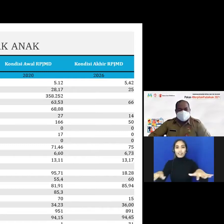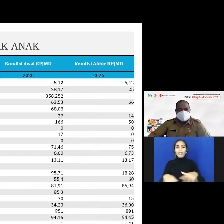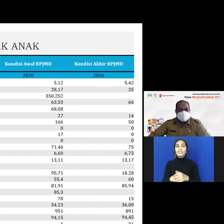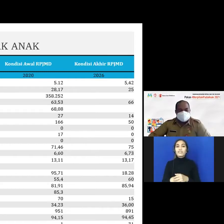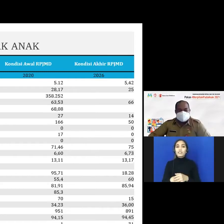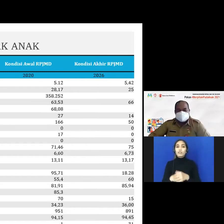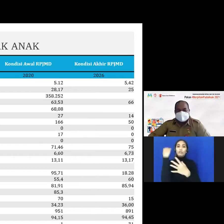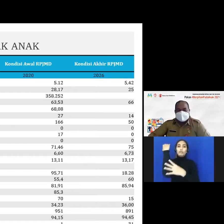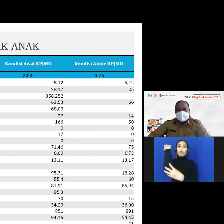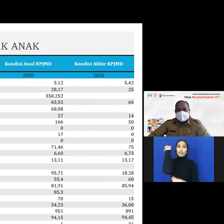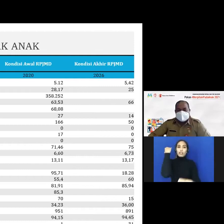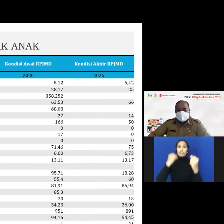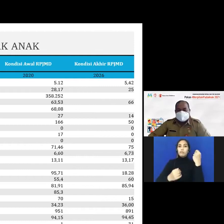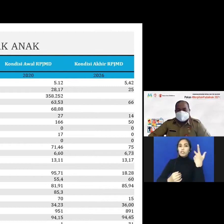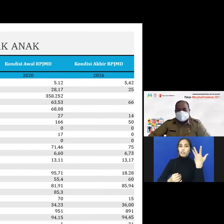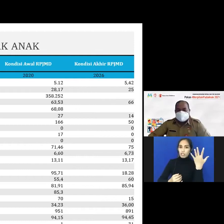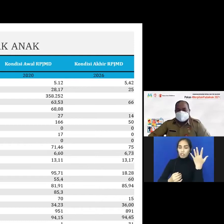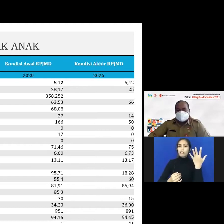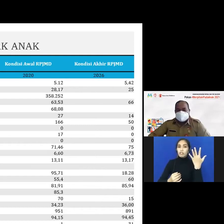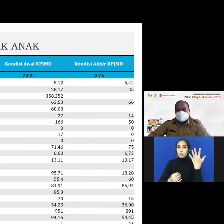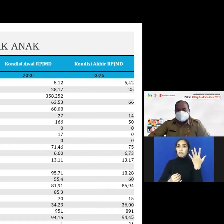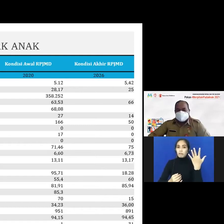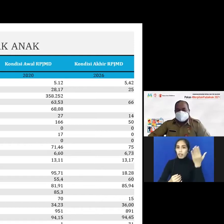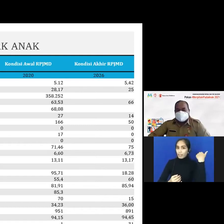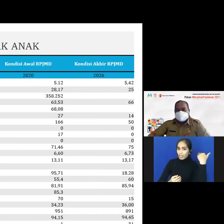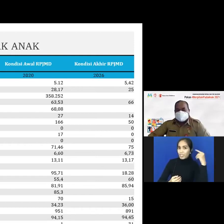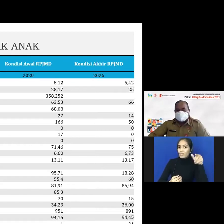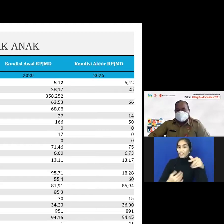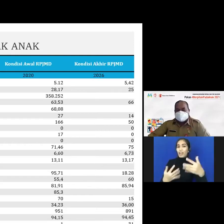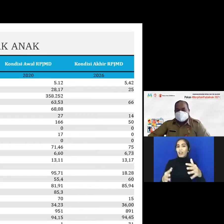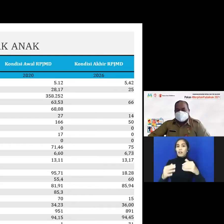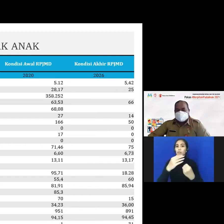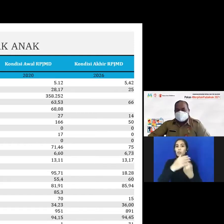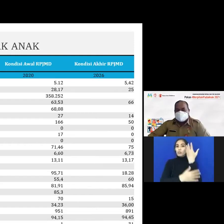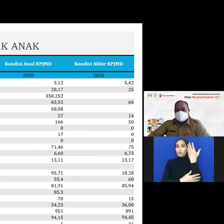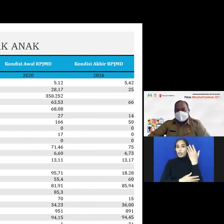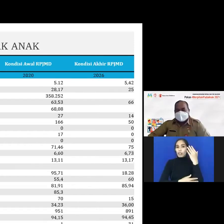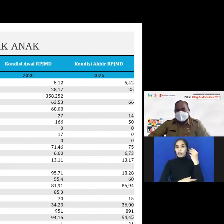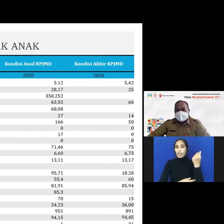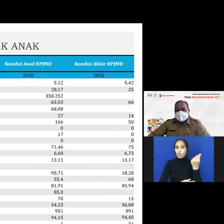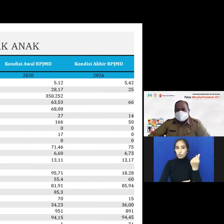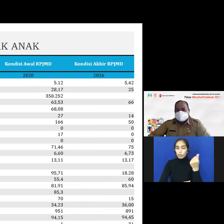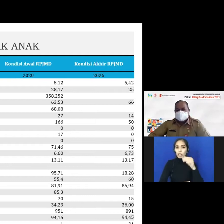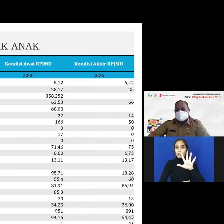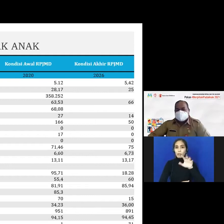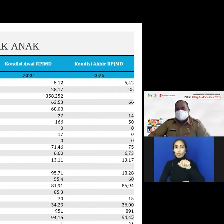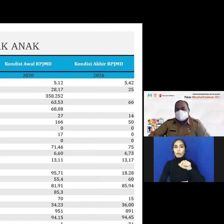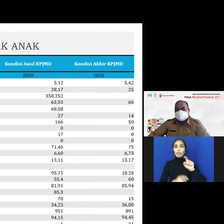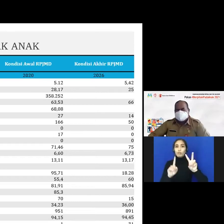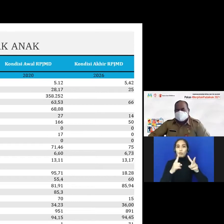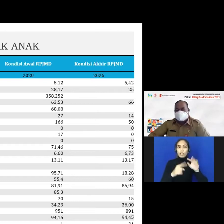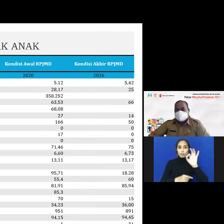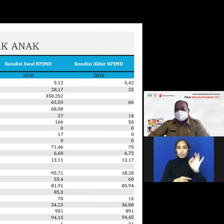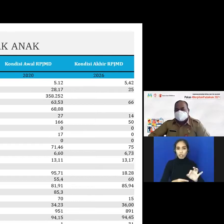kemiskinan ya tadi pertumbuhan ekonomi dari 5,12%